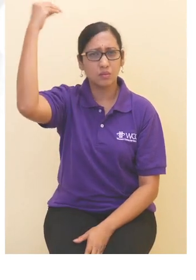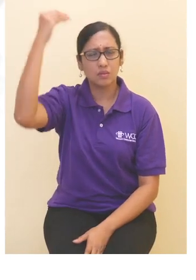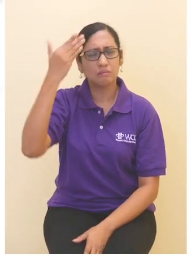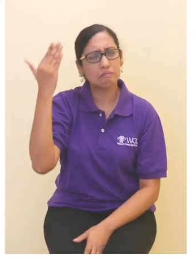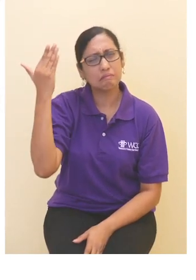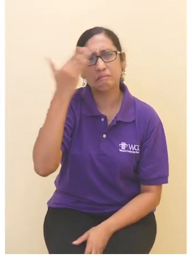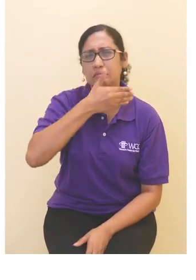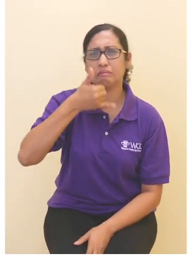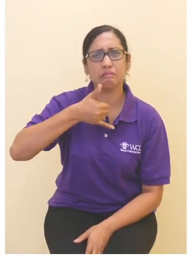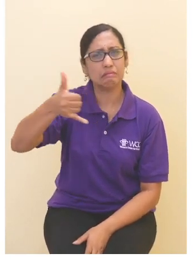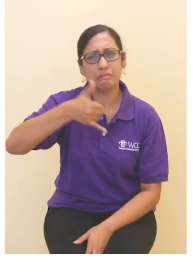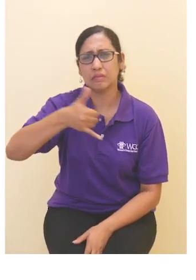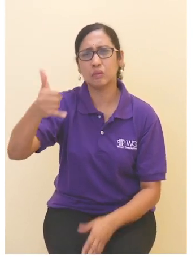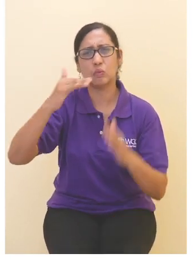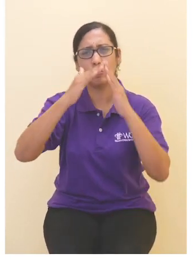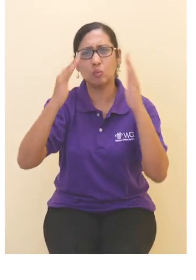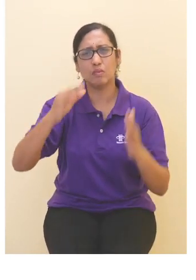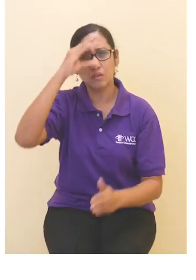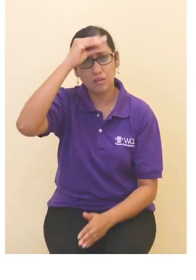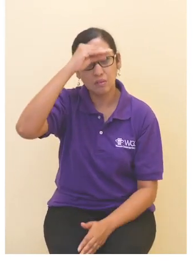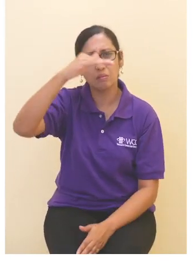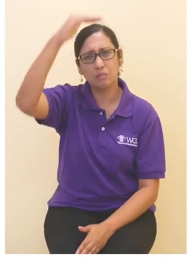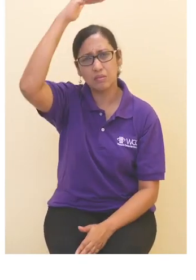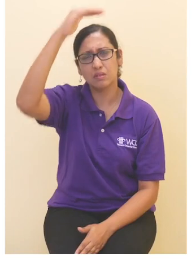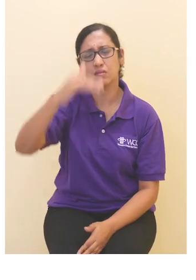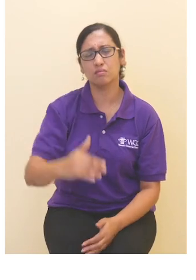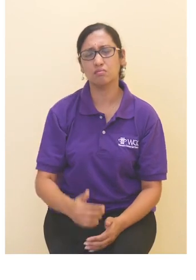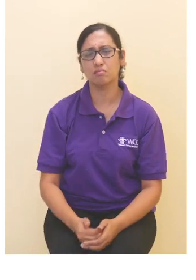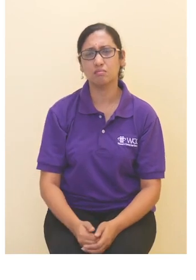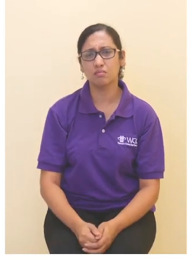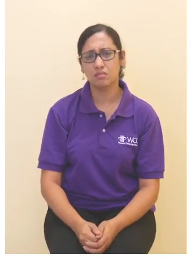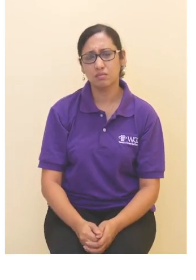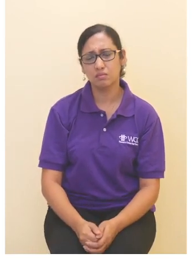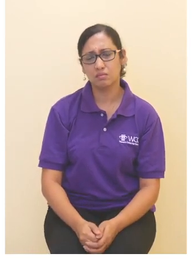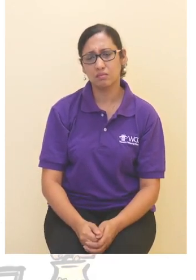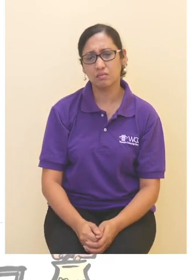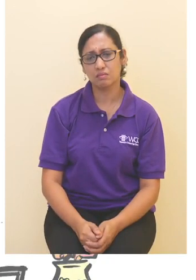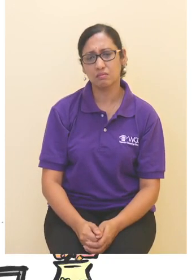percayakan Hakim. Jadi, dia tetap pergi ke rumah Hakim.